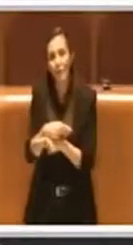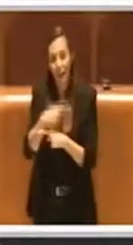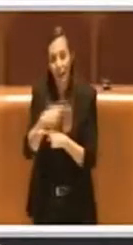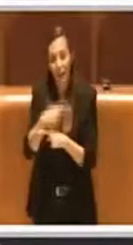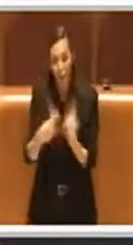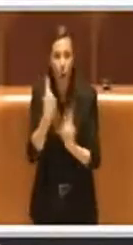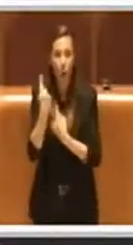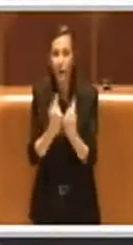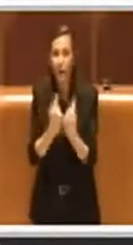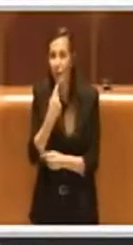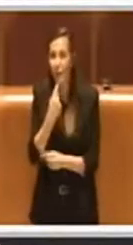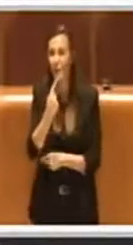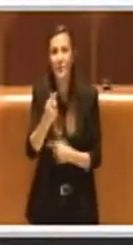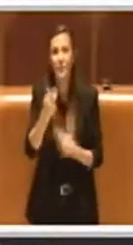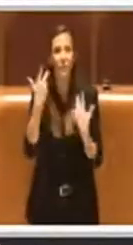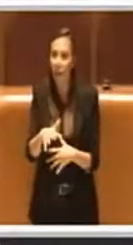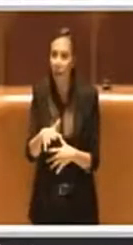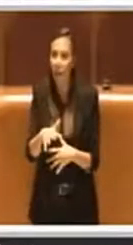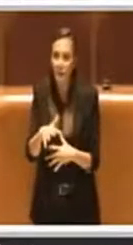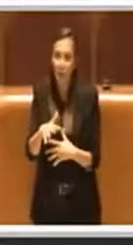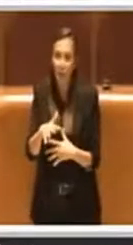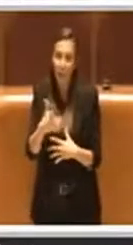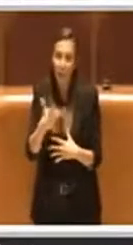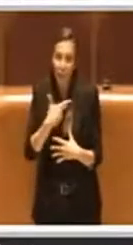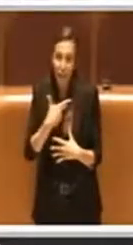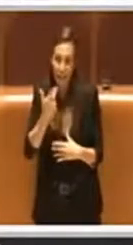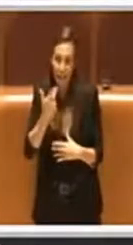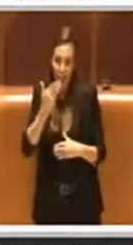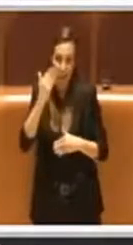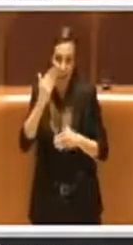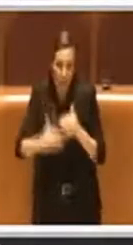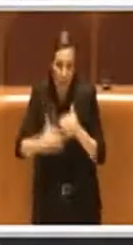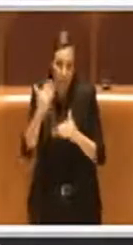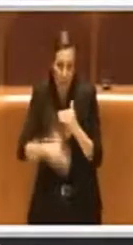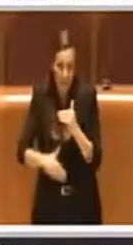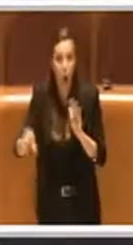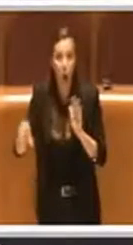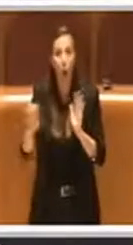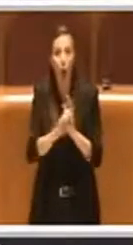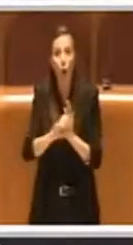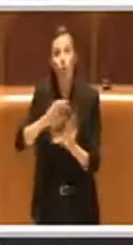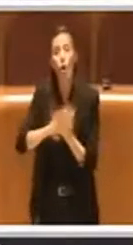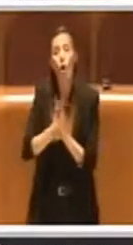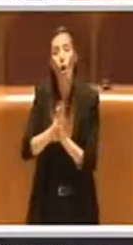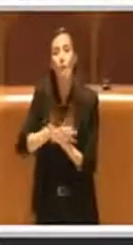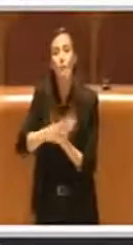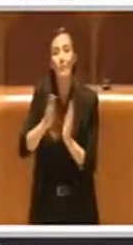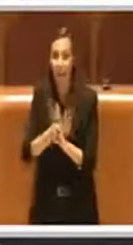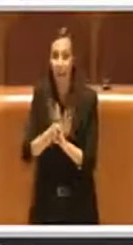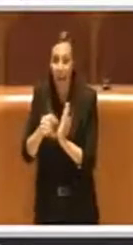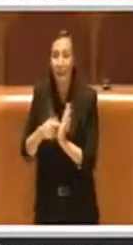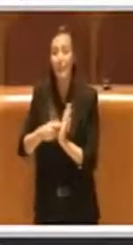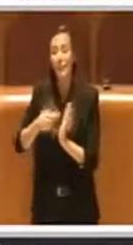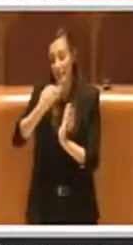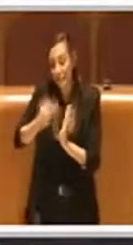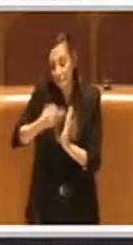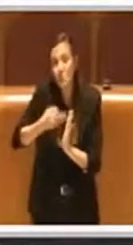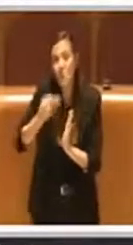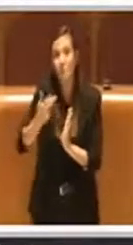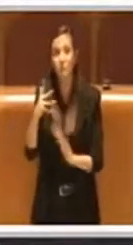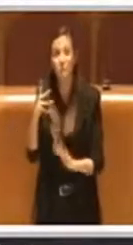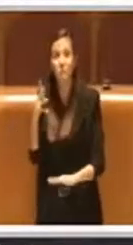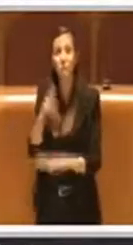contesto che abbiamo detto ha oggettivamente dei vincoli, in particolare il codice dei contratti sul quale più volte abbiamo chiesto un